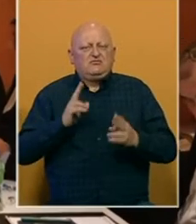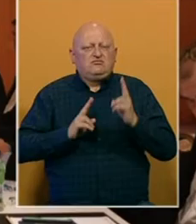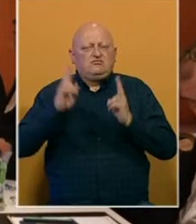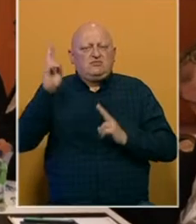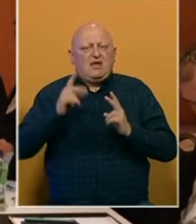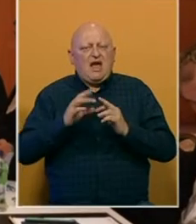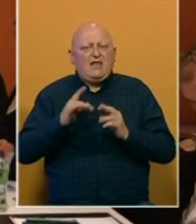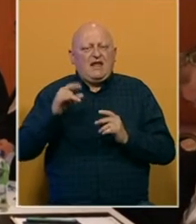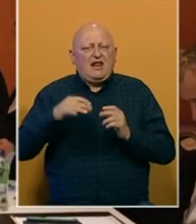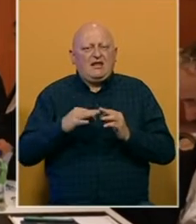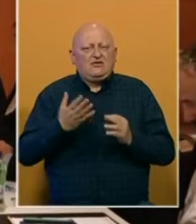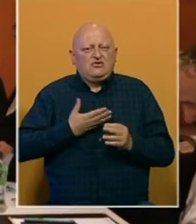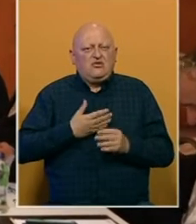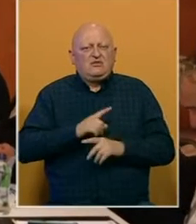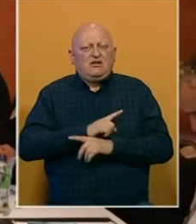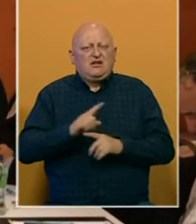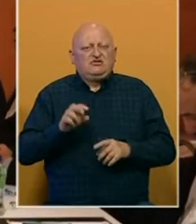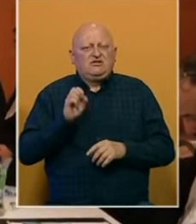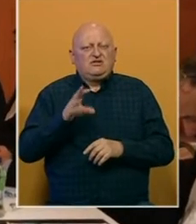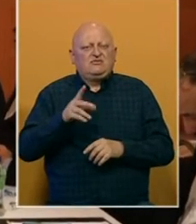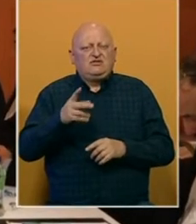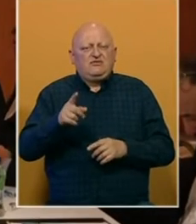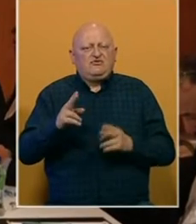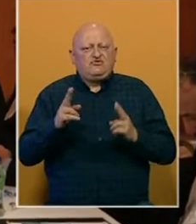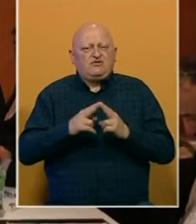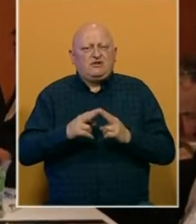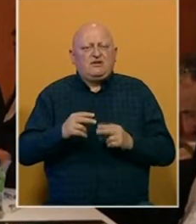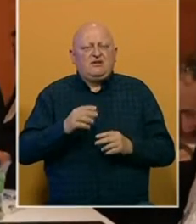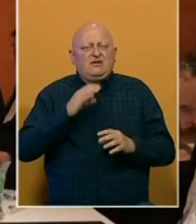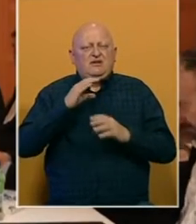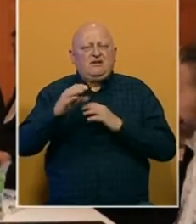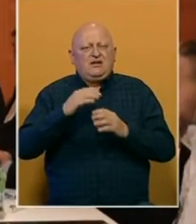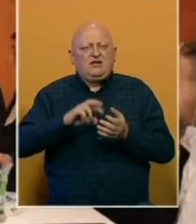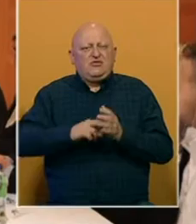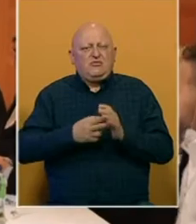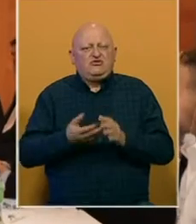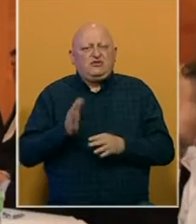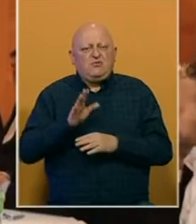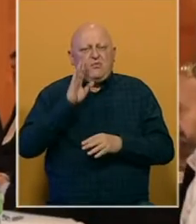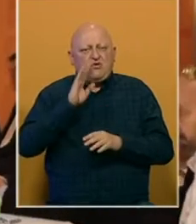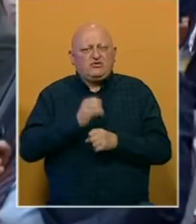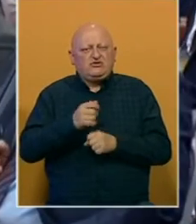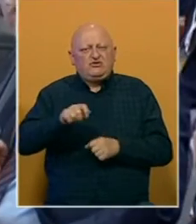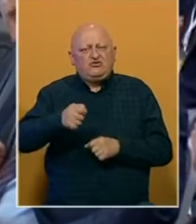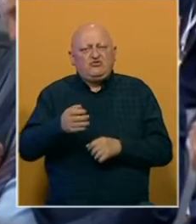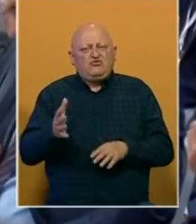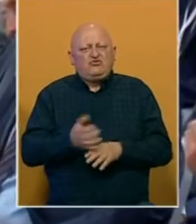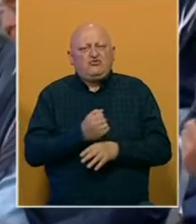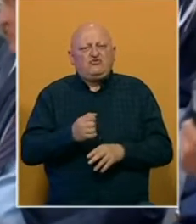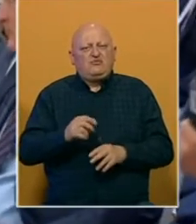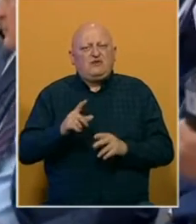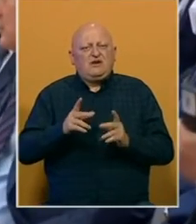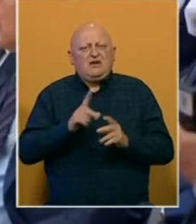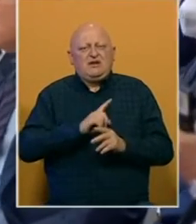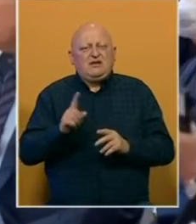u Antaliji. Tako smo dobili i različita saopštenja sa ovih susreta. Dialog političkih predstavnika u Bosni i Hercegovini ključ je